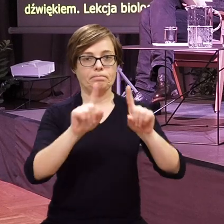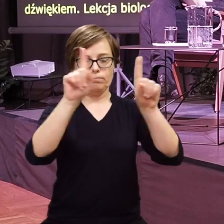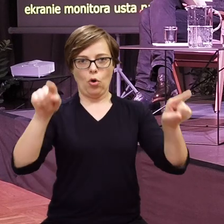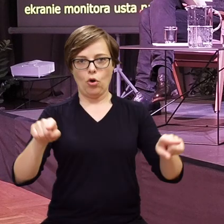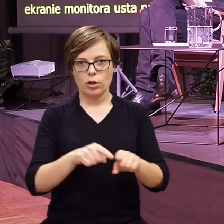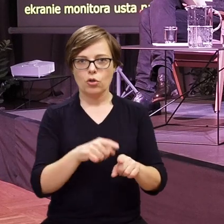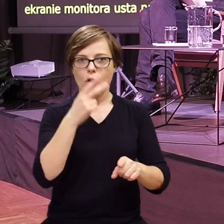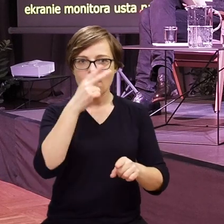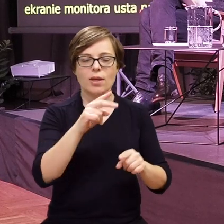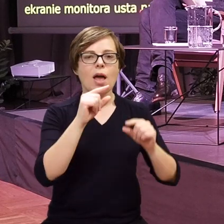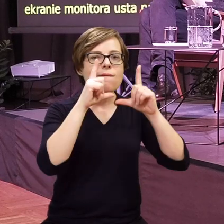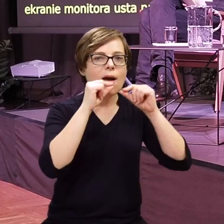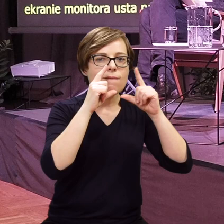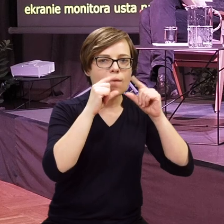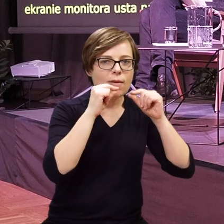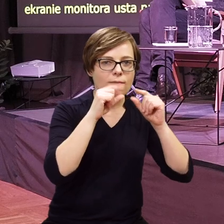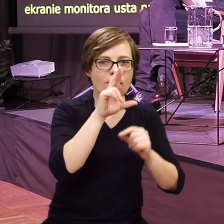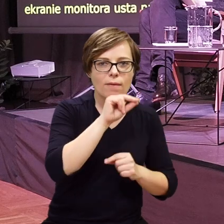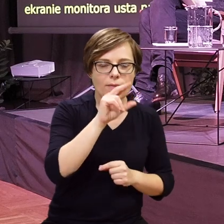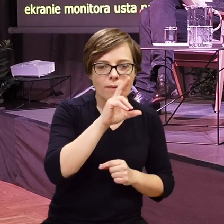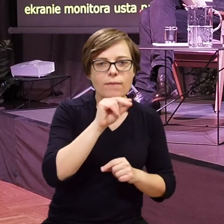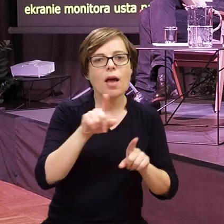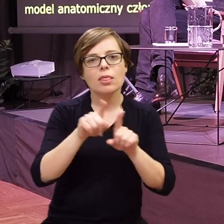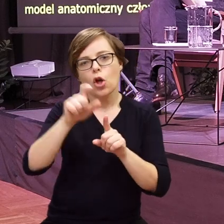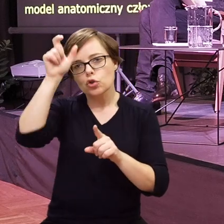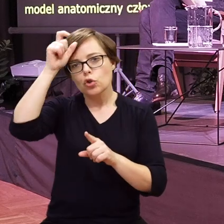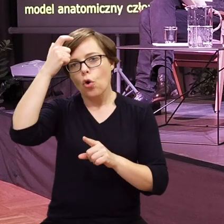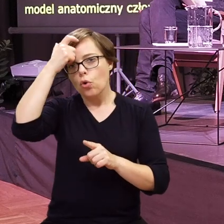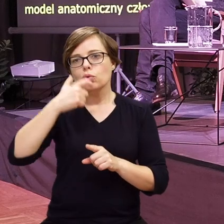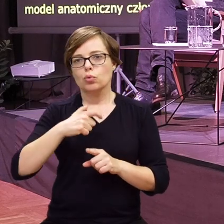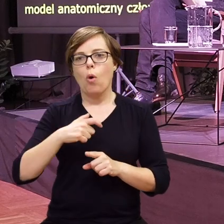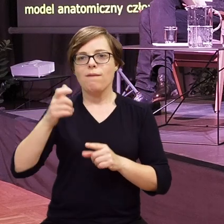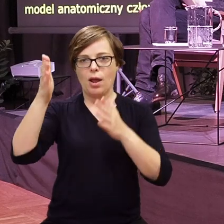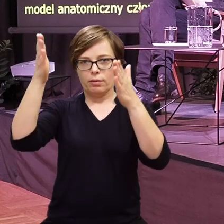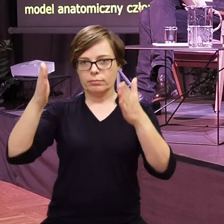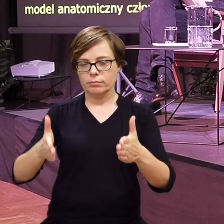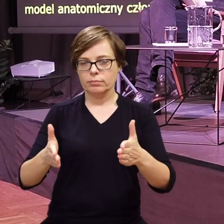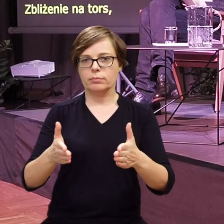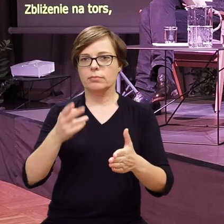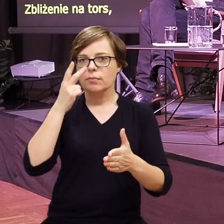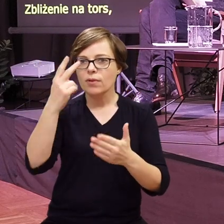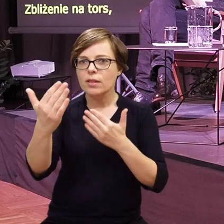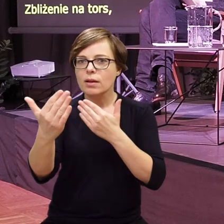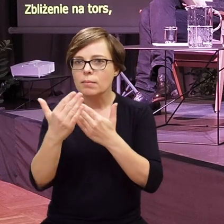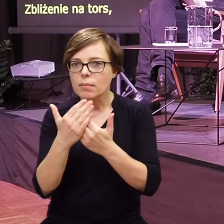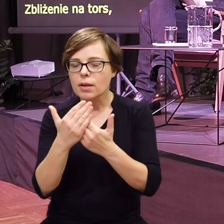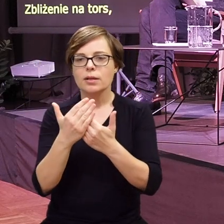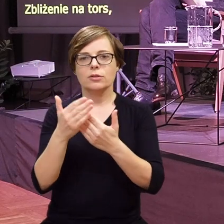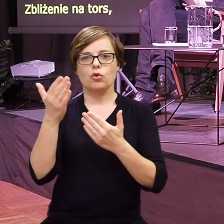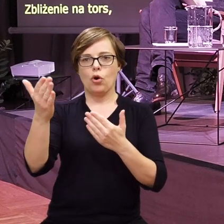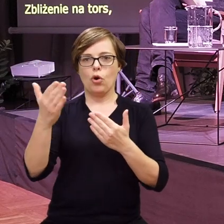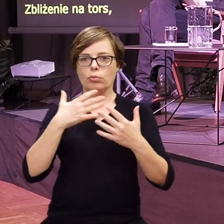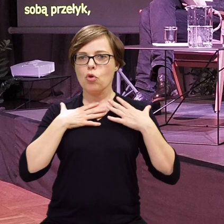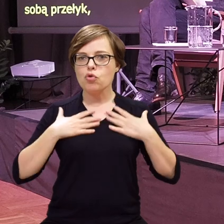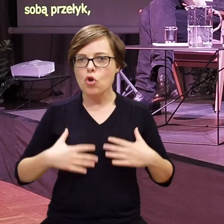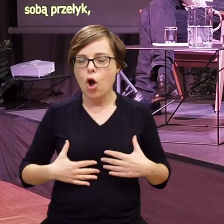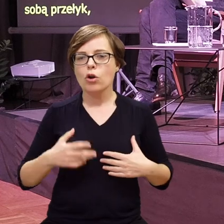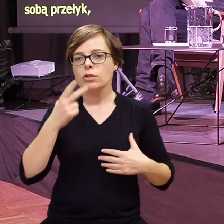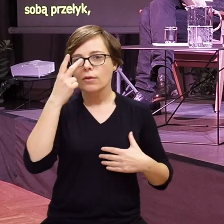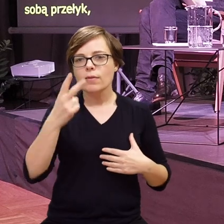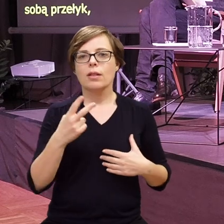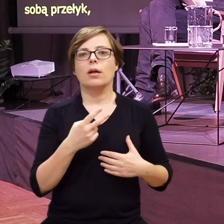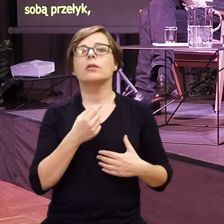usta nauczycielki i model anatomiczny człowieka. Zbliżenie na tors sąsiadujące ze sobą przełyk,